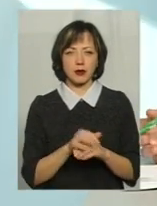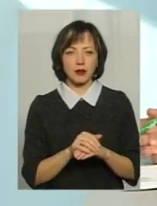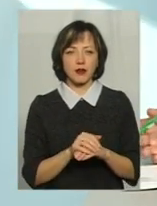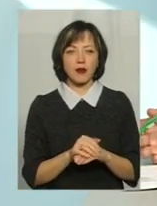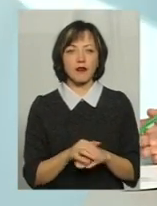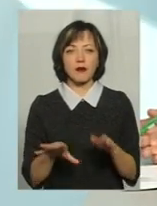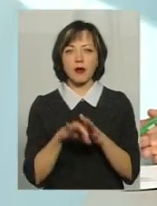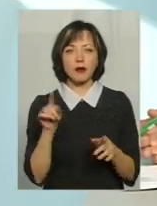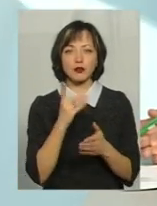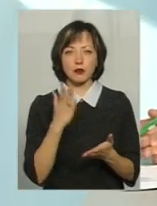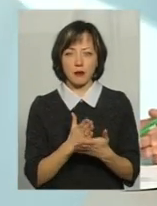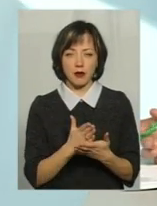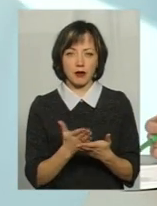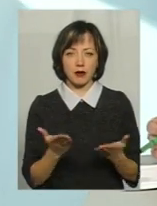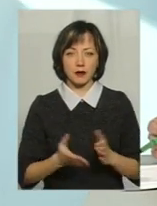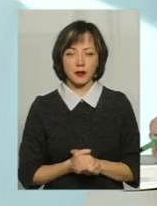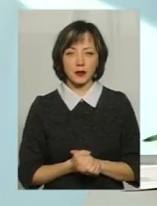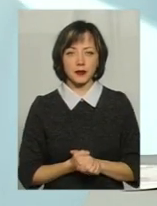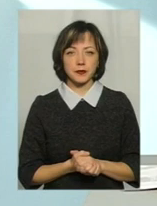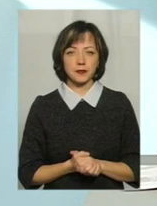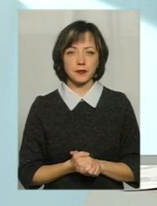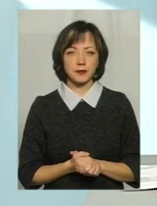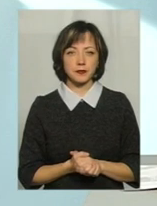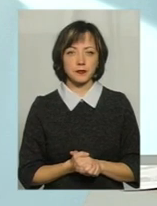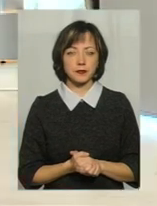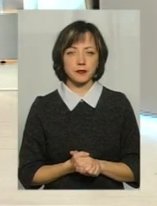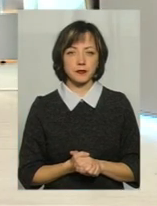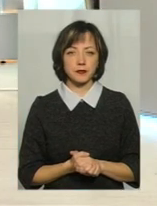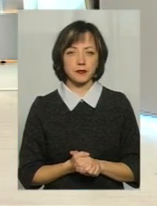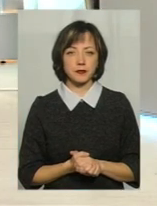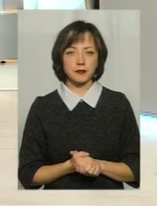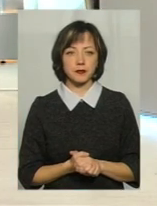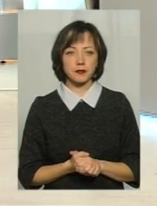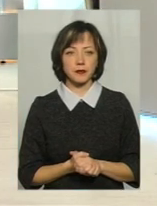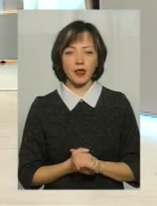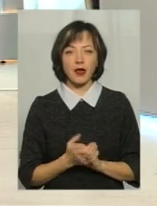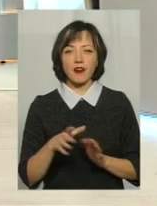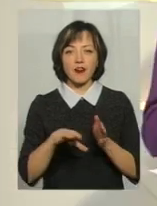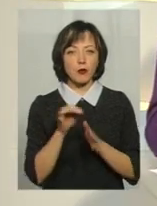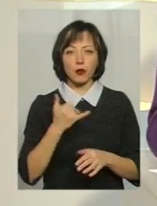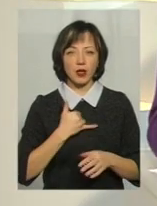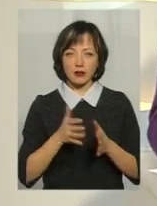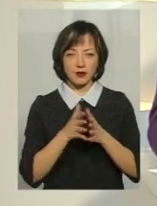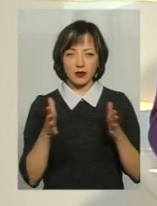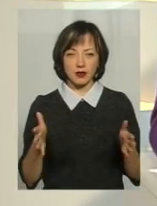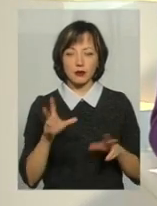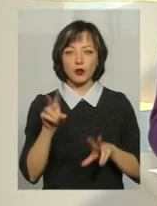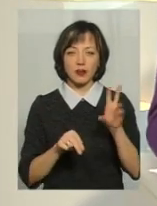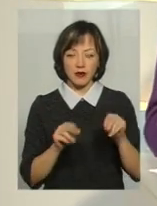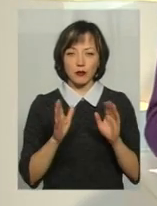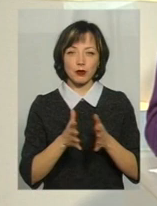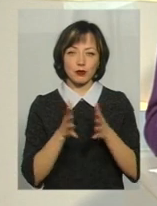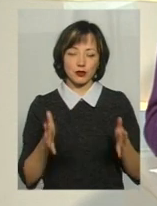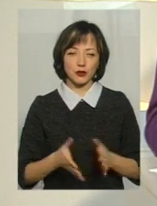маємо на сьогоднішній день місця. Я зрозумів. А вибір, я так розумію, невеликий, в нас ще один Ми сподіваємося, що він буде